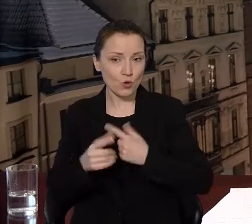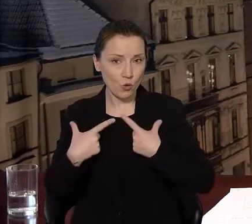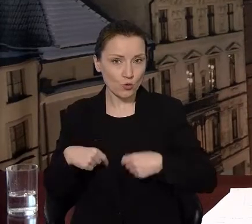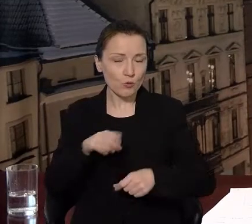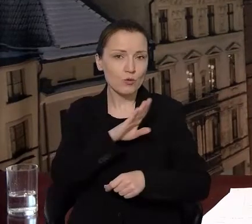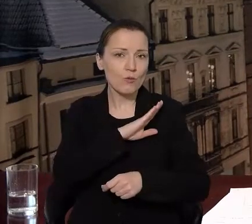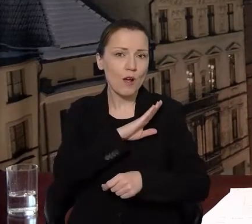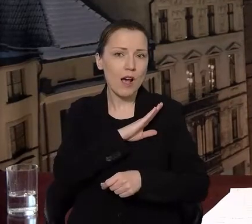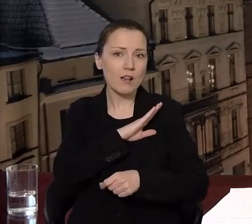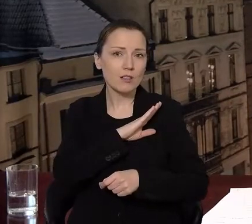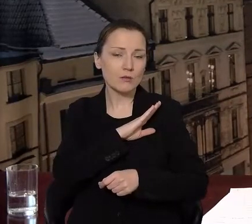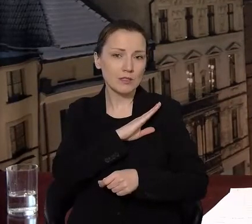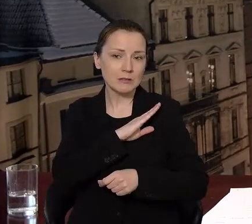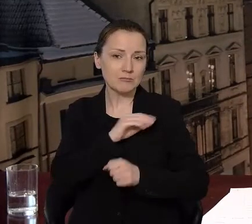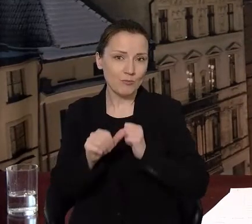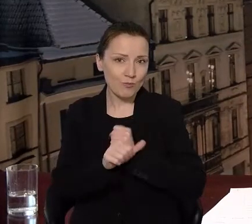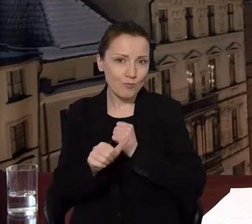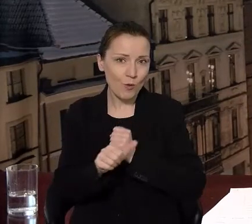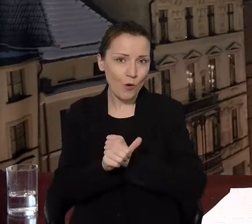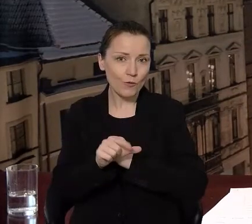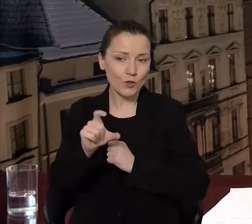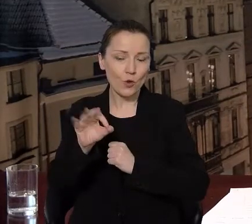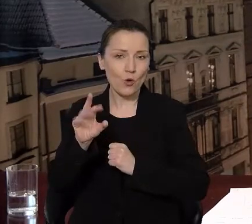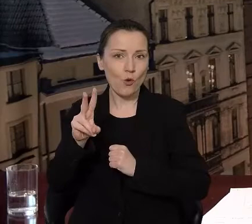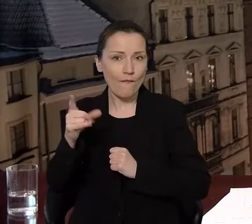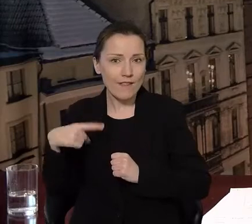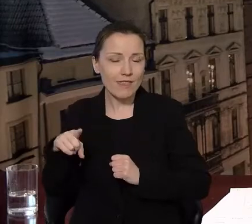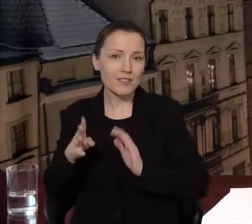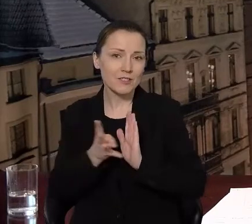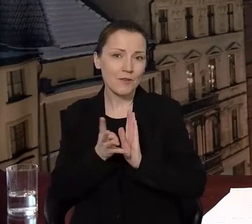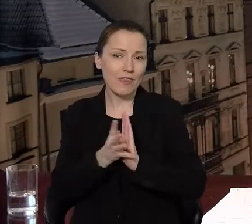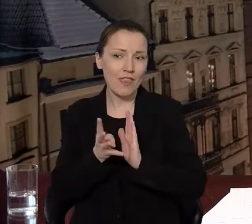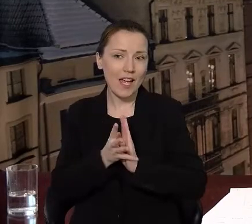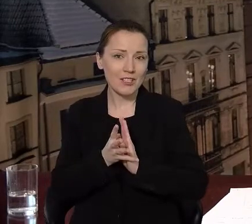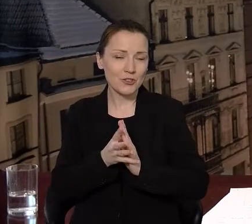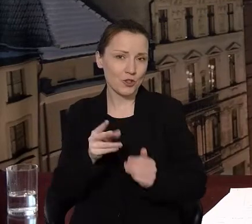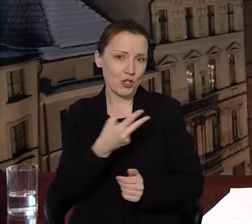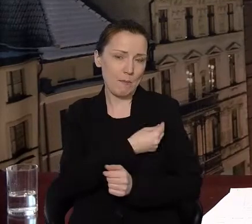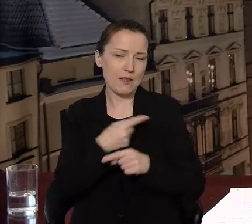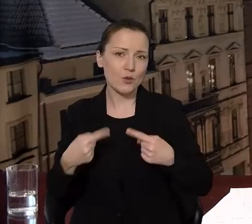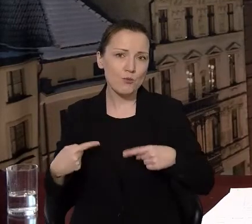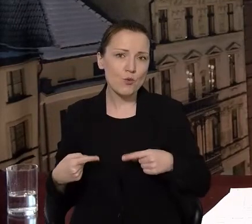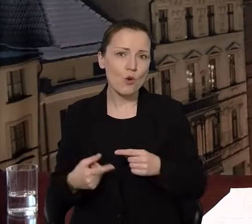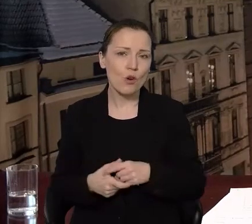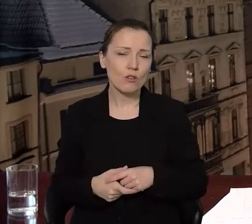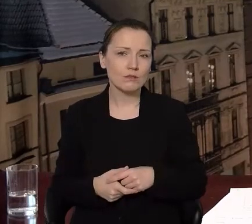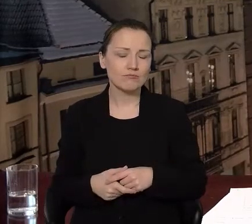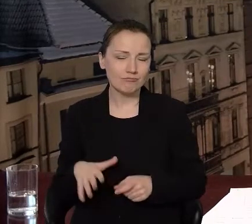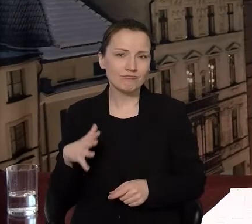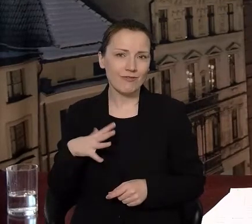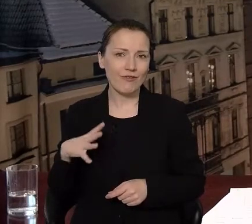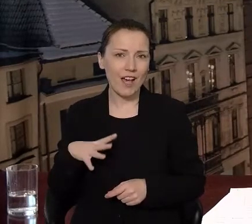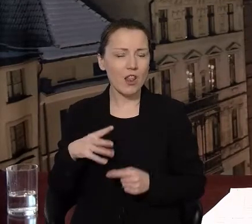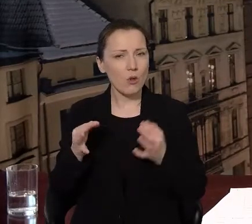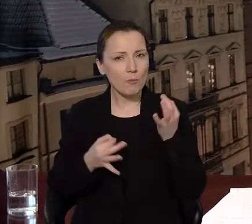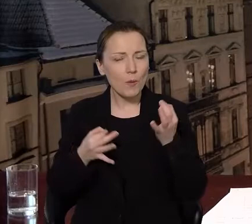wyniku zachorowania na COVID-19, to są osoby niezaszczepione, więc warto o